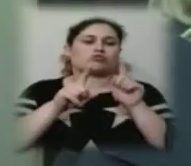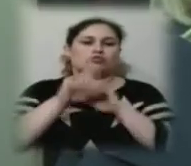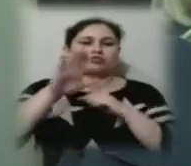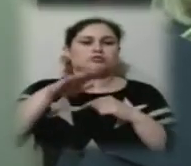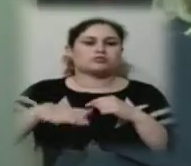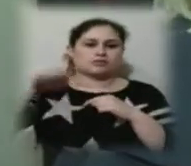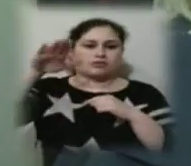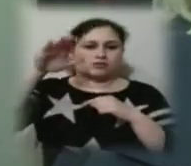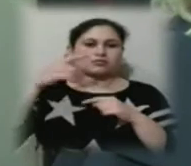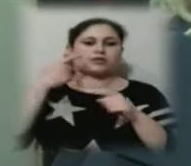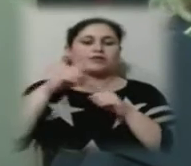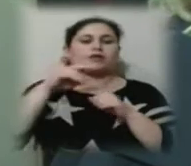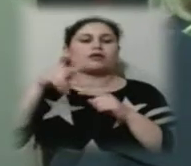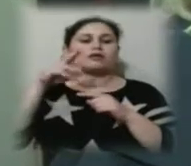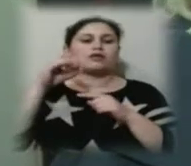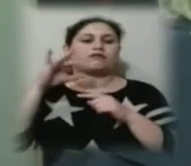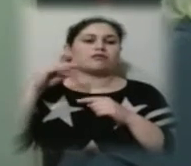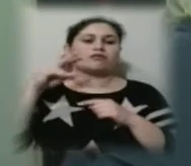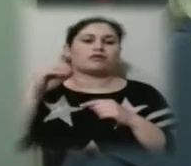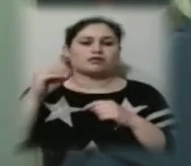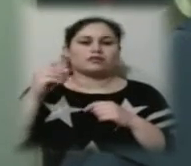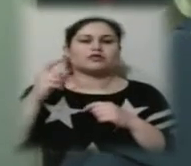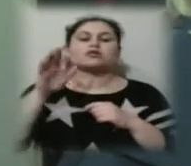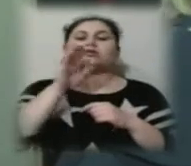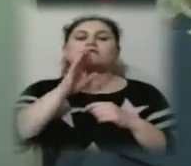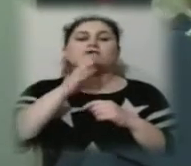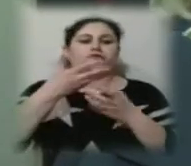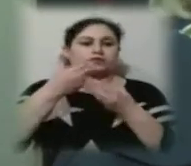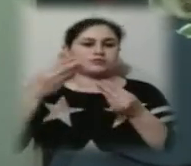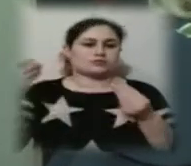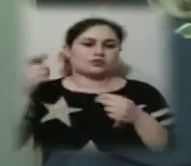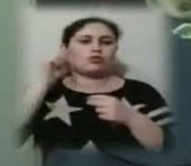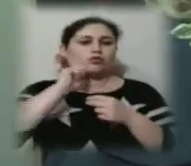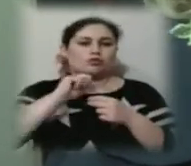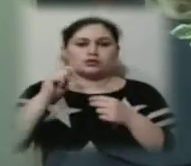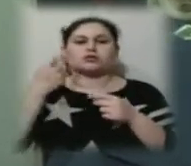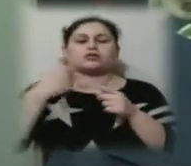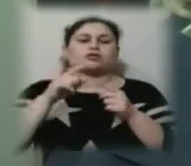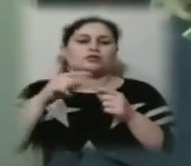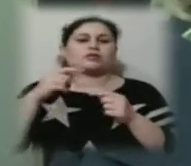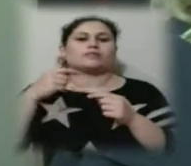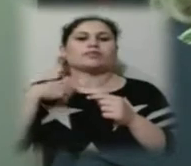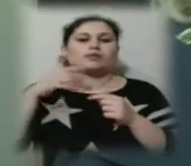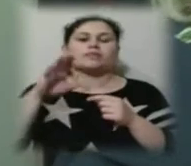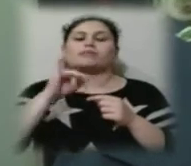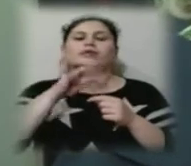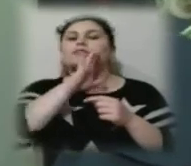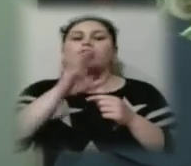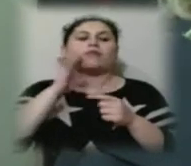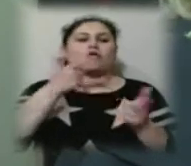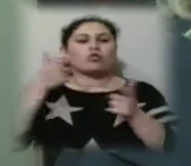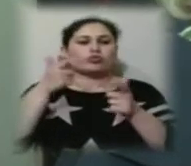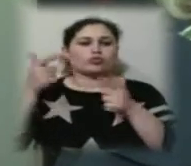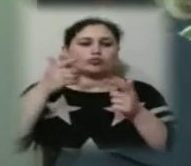Дефилє – дівчина весна в українському стилі. Тобто ми, матусі, готували нашим